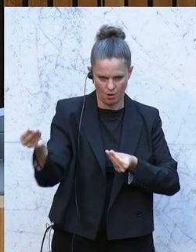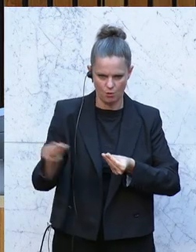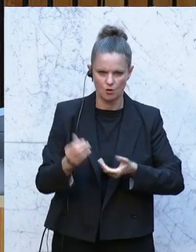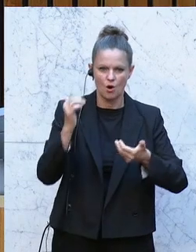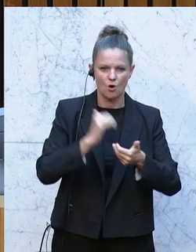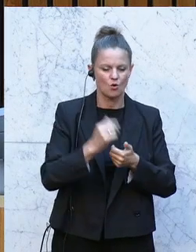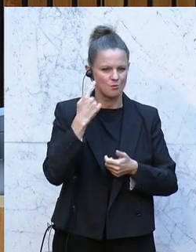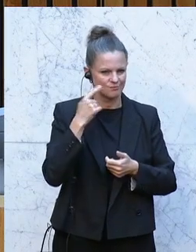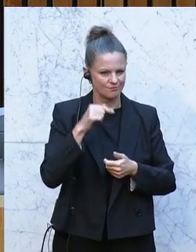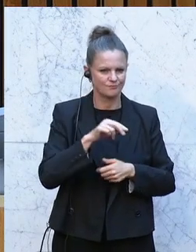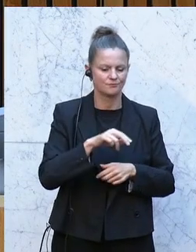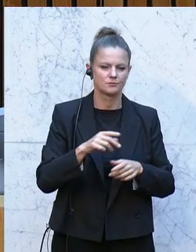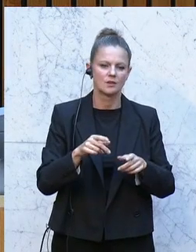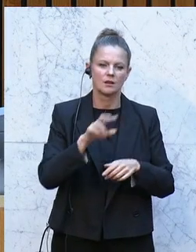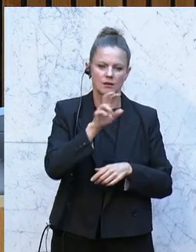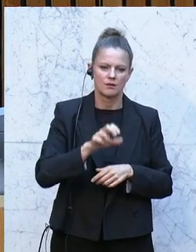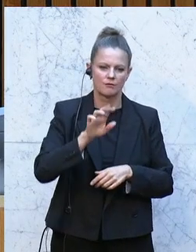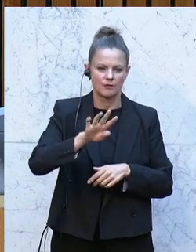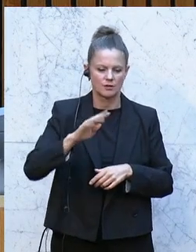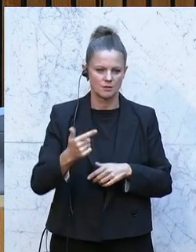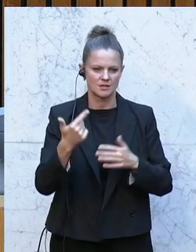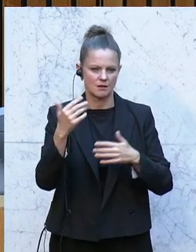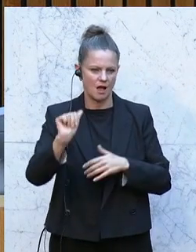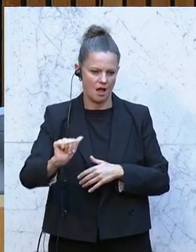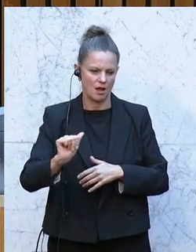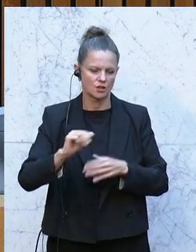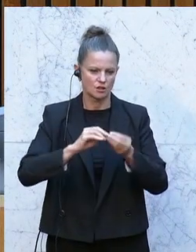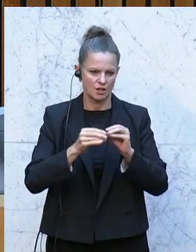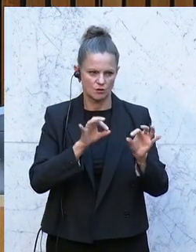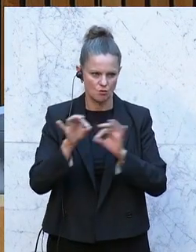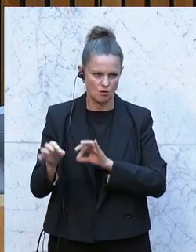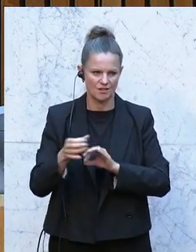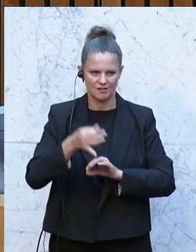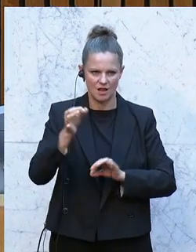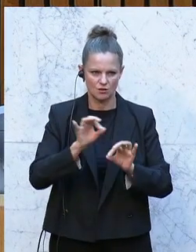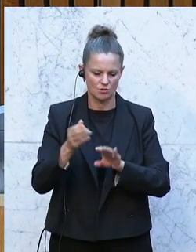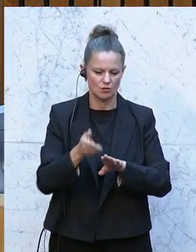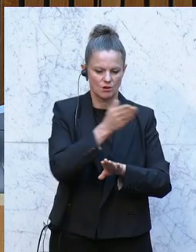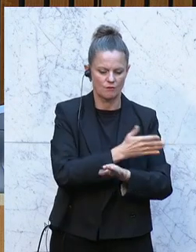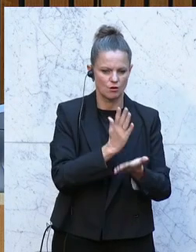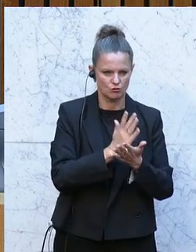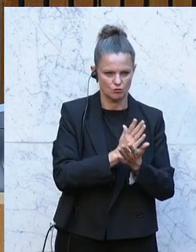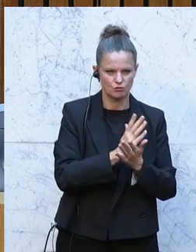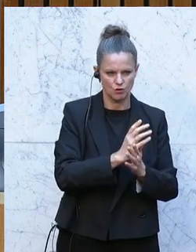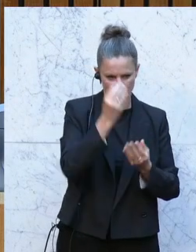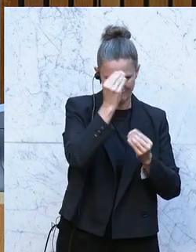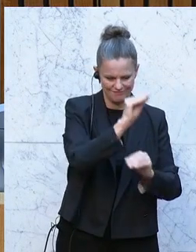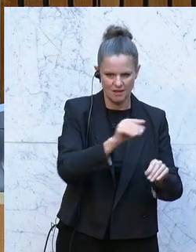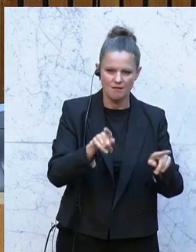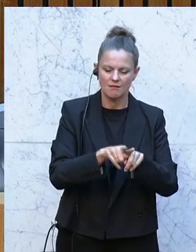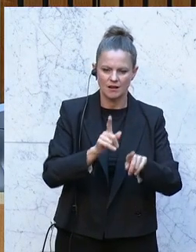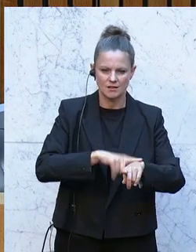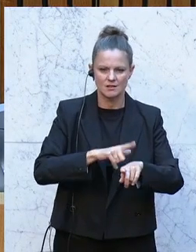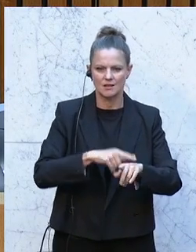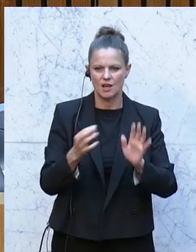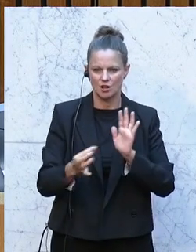der Neos hat gemäß § 74a Absatz 2 der Geschäftsordnung vor Eingang in die Tagesordnung das Verlangen gestellt, den zum gleichen Zeitpunkt eingebrachten